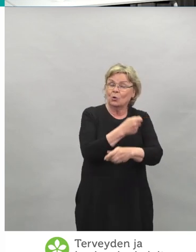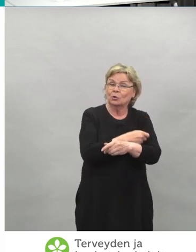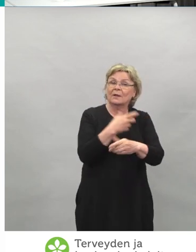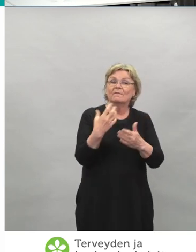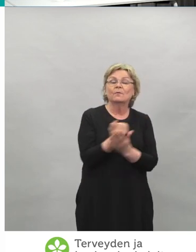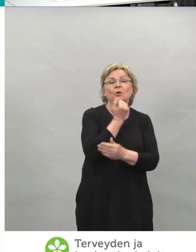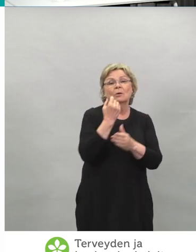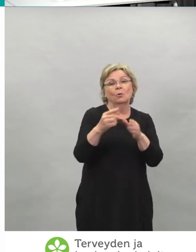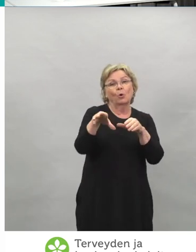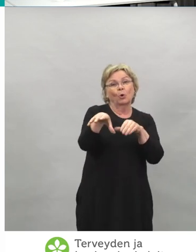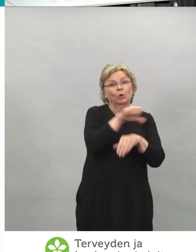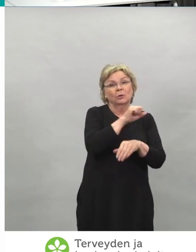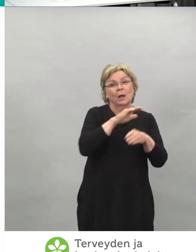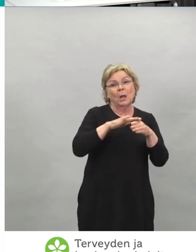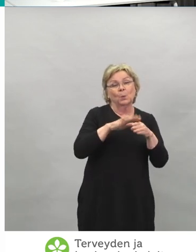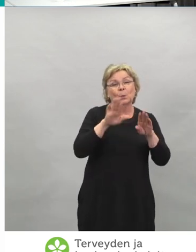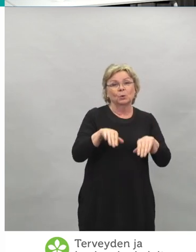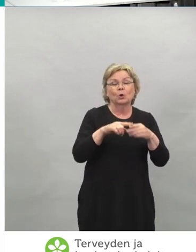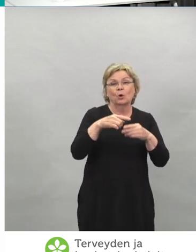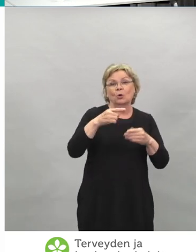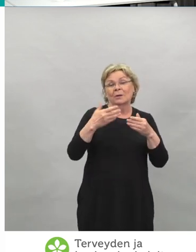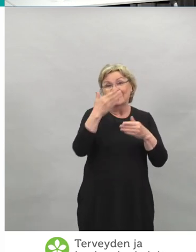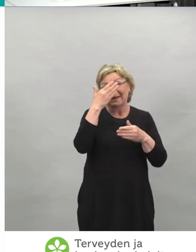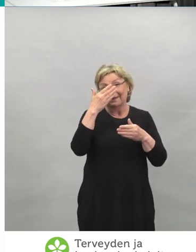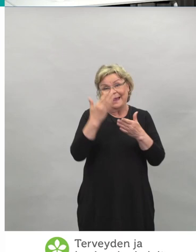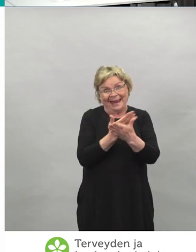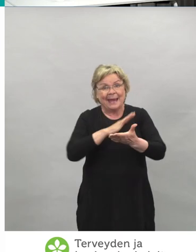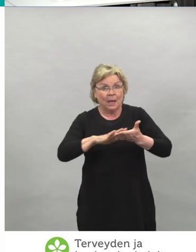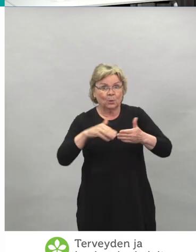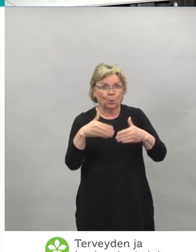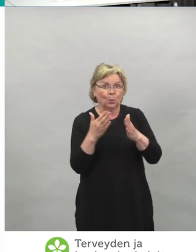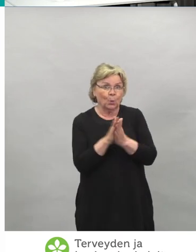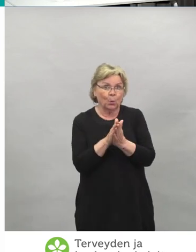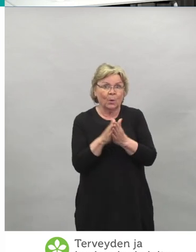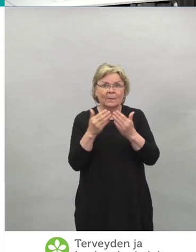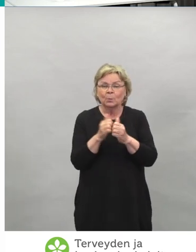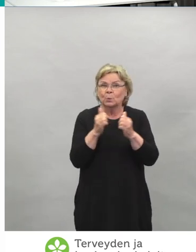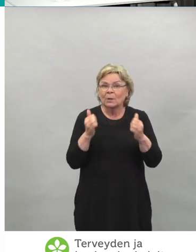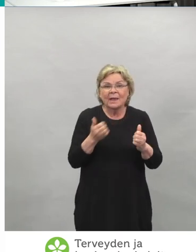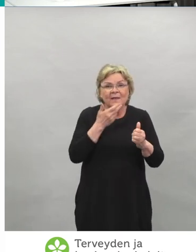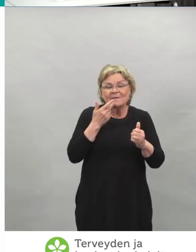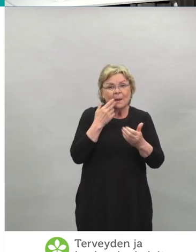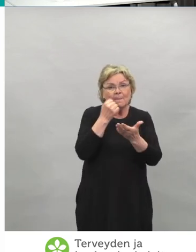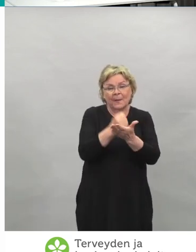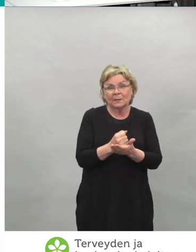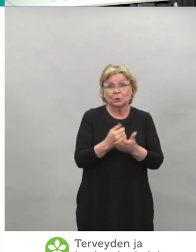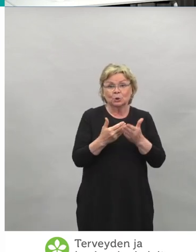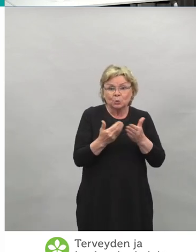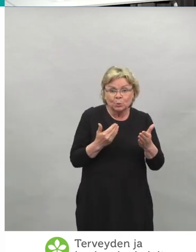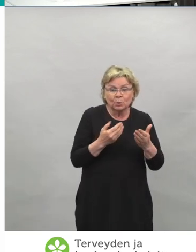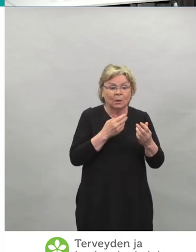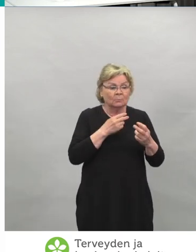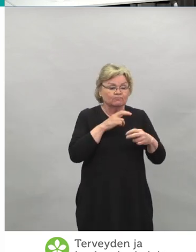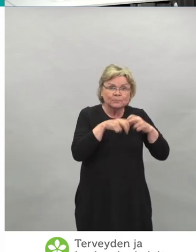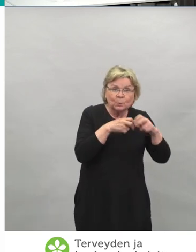on myöskin kahden annoksen rokote, mutta vielä ei ole sitten päätetty ennen näitä lopullisia tutkimus- ja